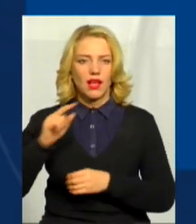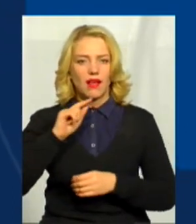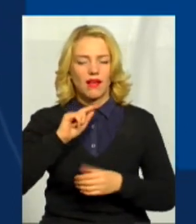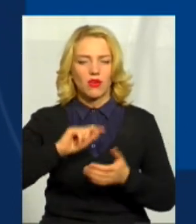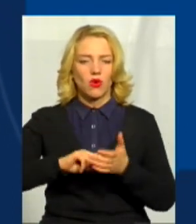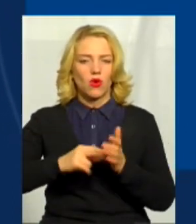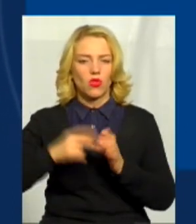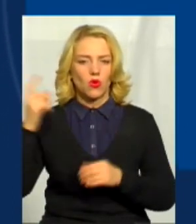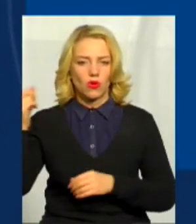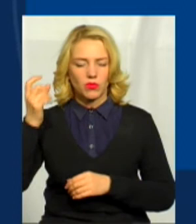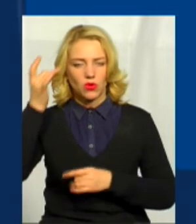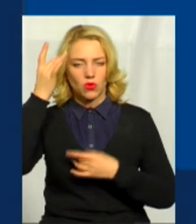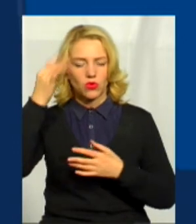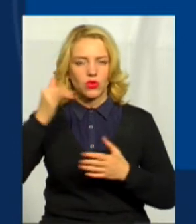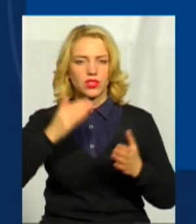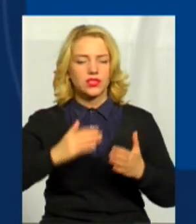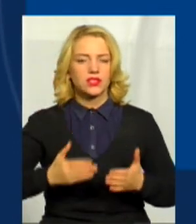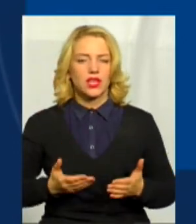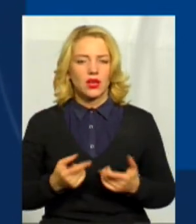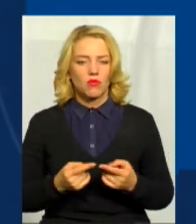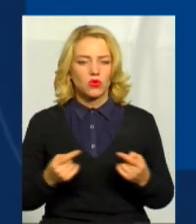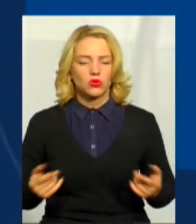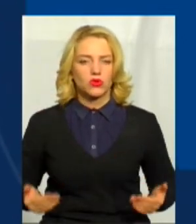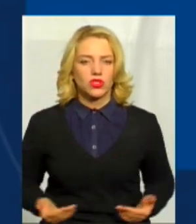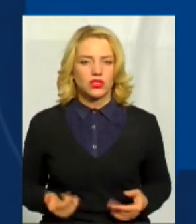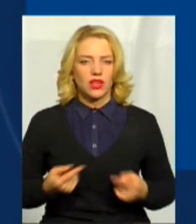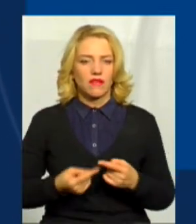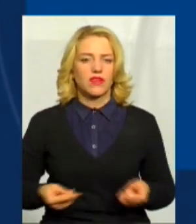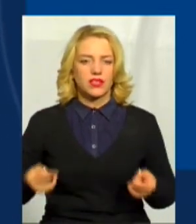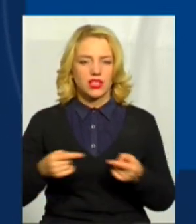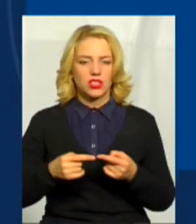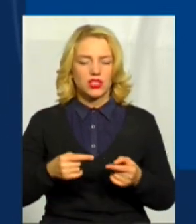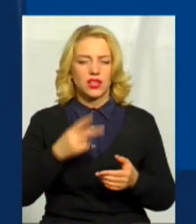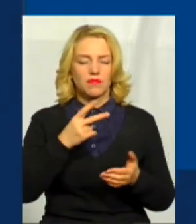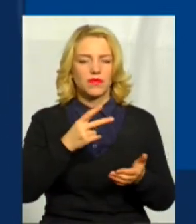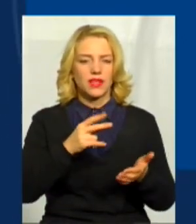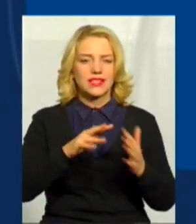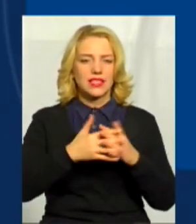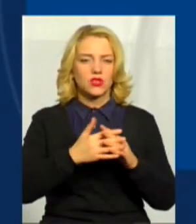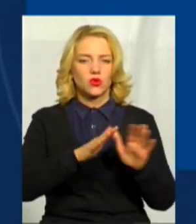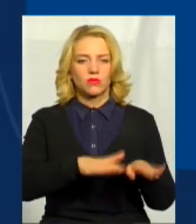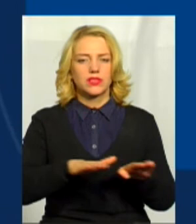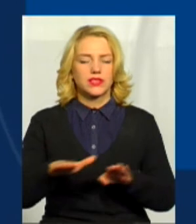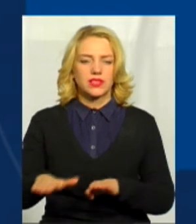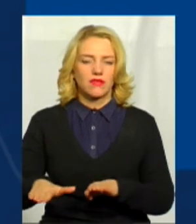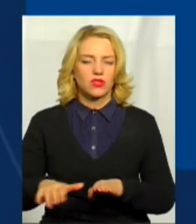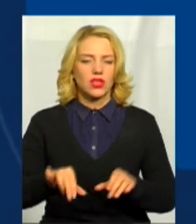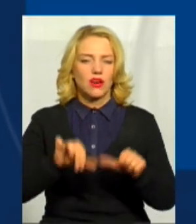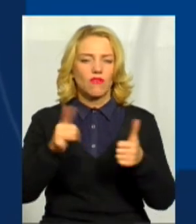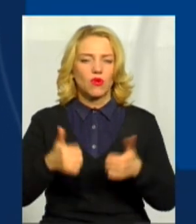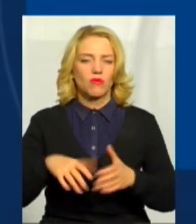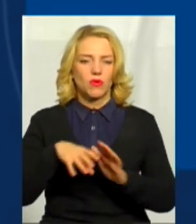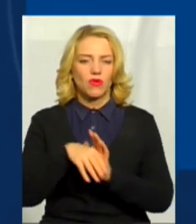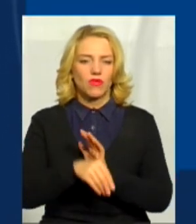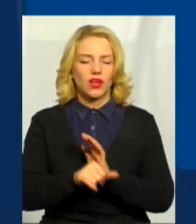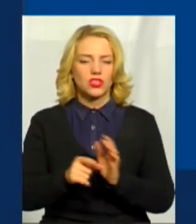та способи життя, визначенню і презентації з війської місцевости, формулювання, впровадження